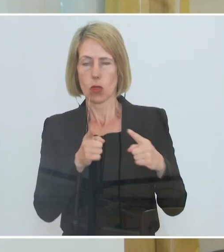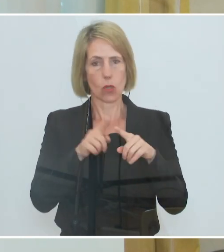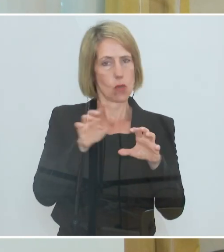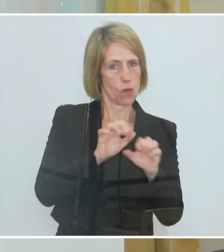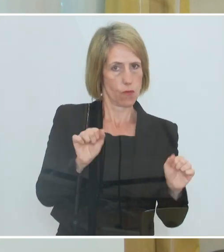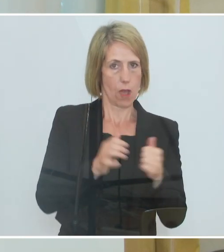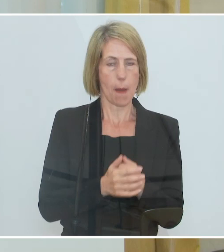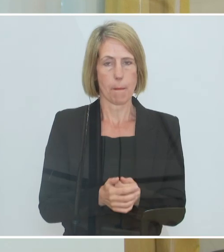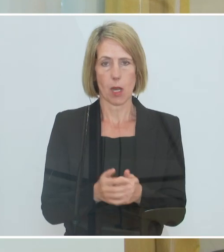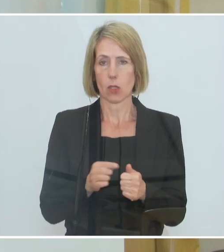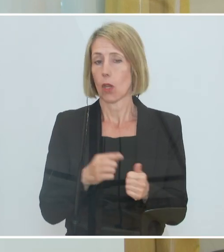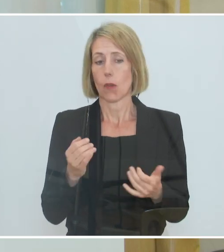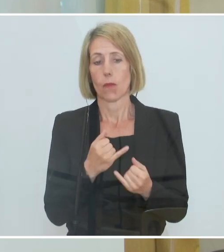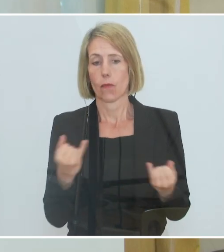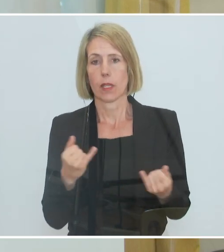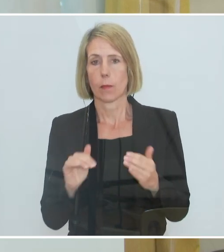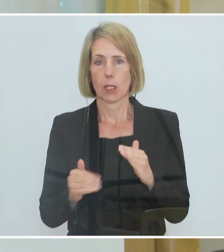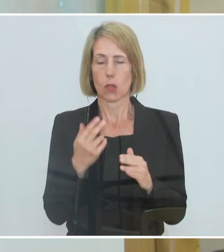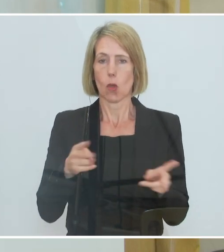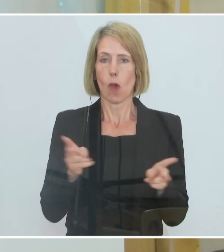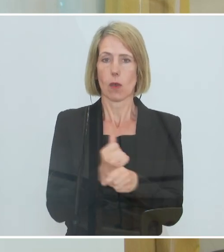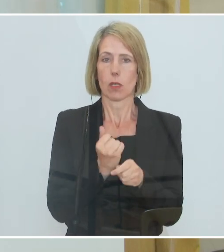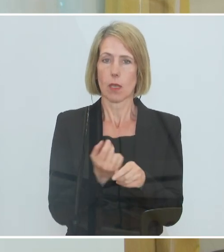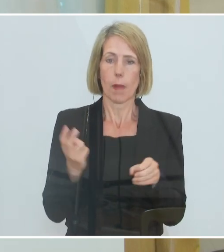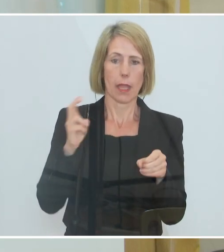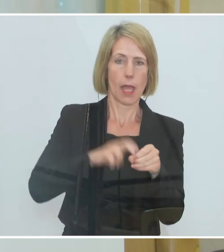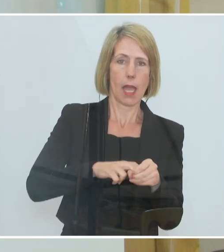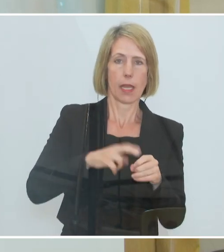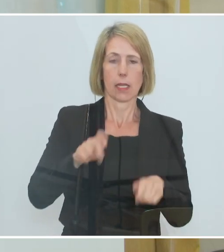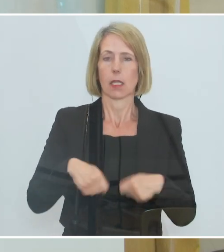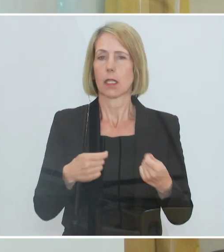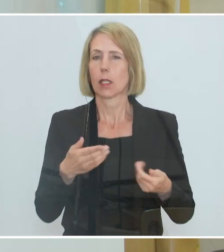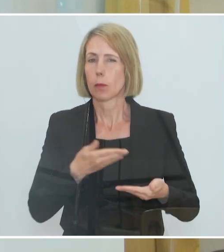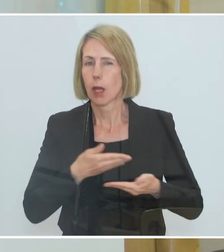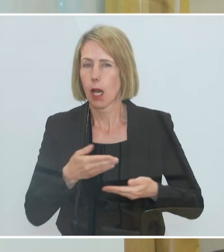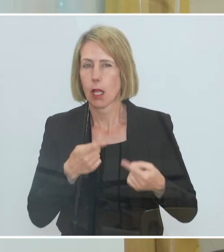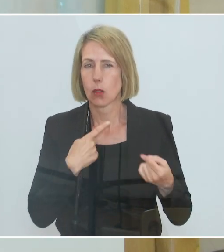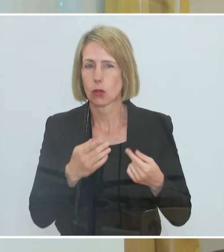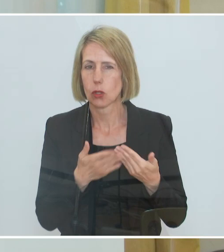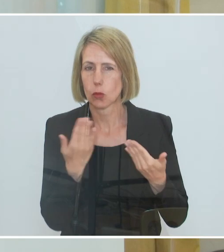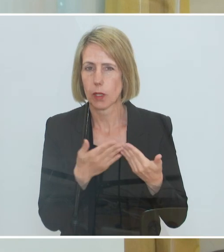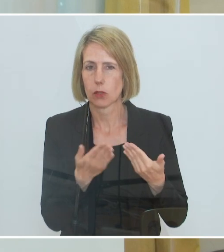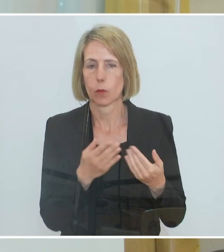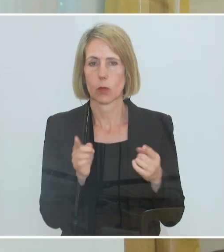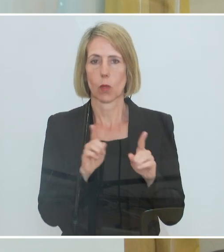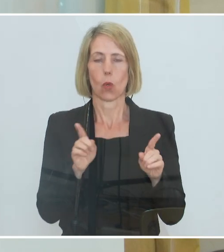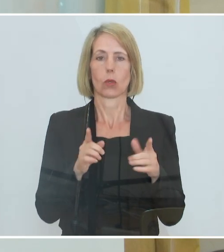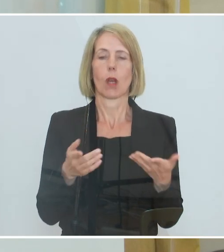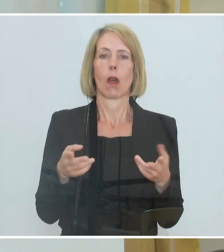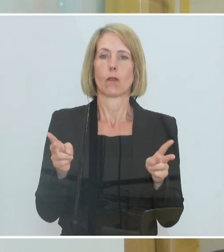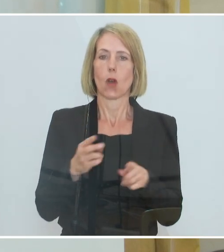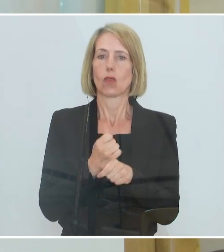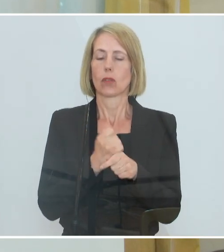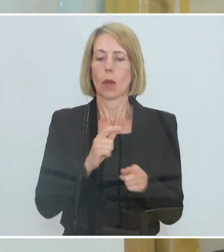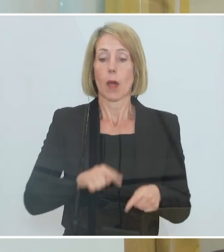Beispiel, wenn jemand neu in die Kurzarbeit einsteigt, dass es ein Beratungsgespräch gibt, wenn jemand von einer Kurzarbeitsphase